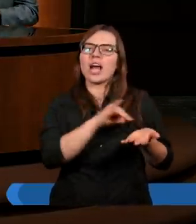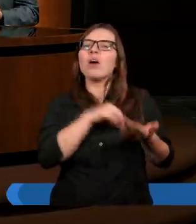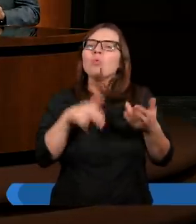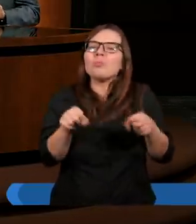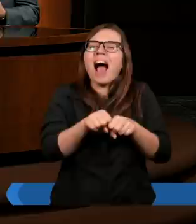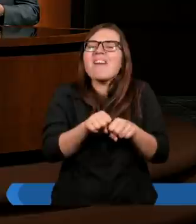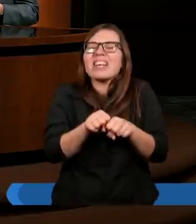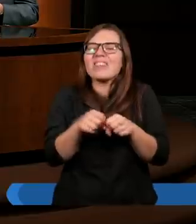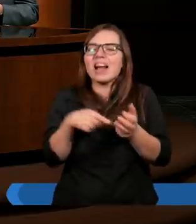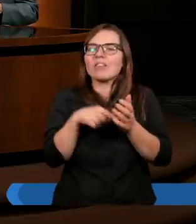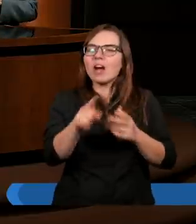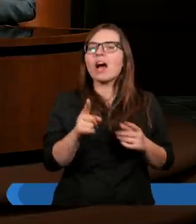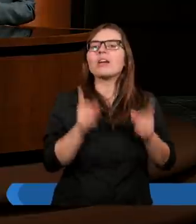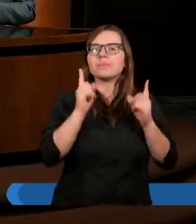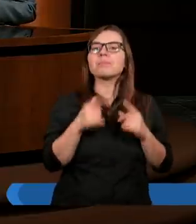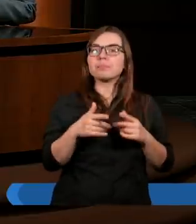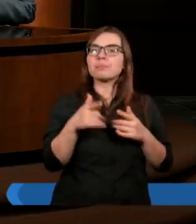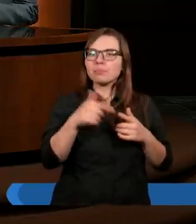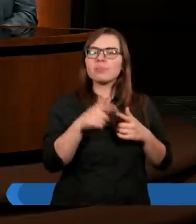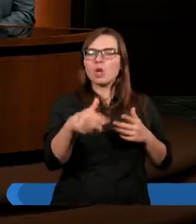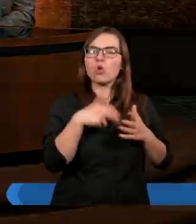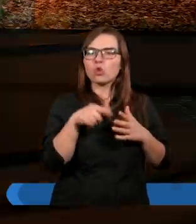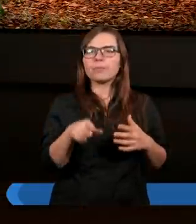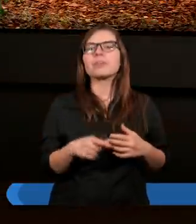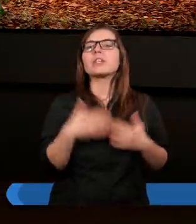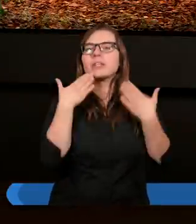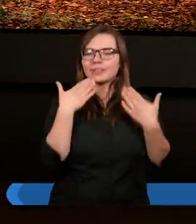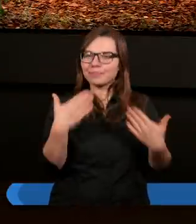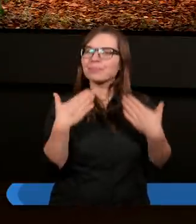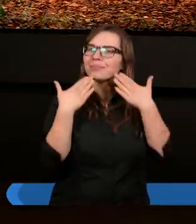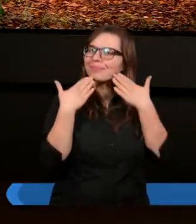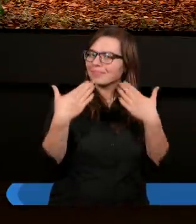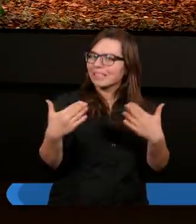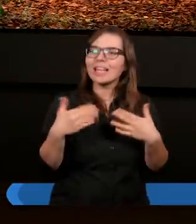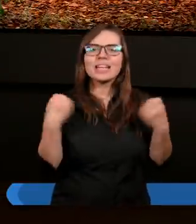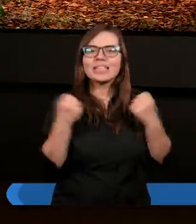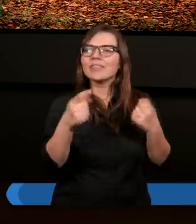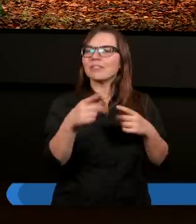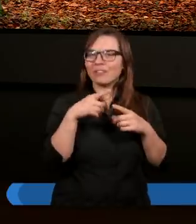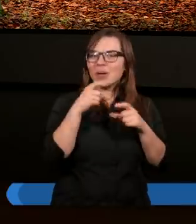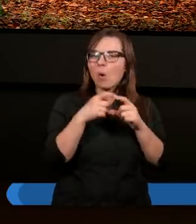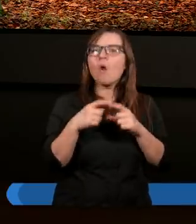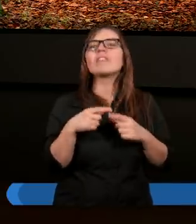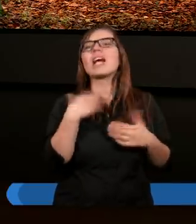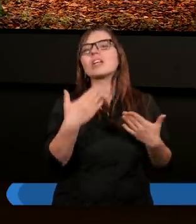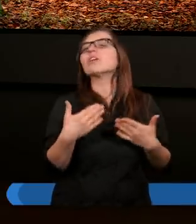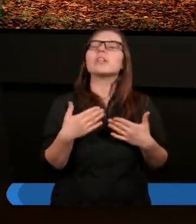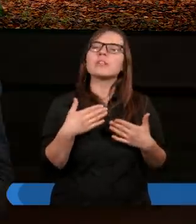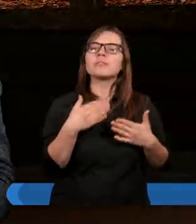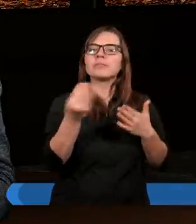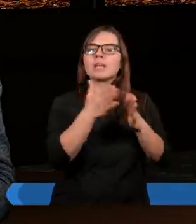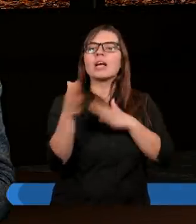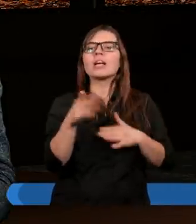usprawiedliwie swoje wynagrodze. Tak, dziękuję. Nie, to nie o to chodzi. Dziękuję Waldku za wypowiedź. Ewunia, proszę.